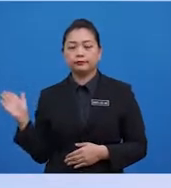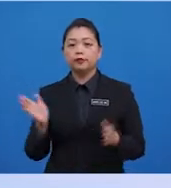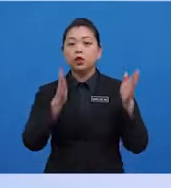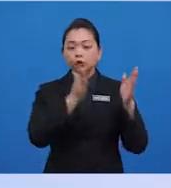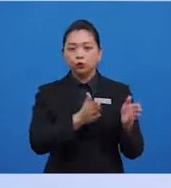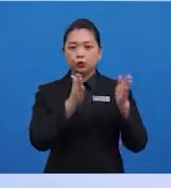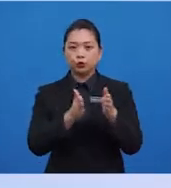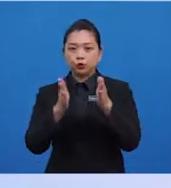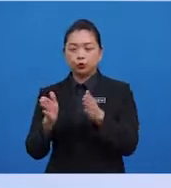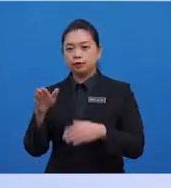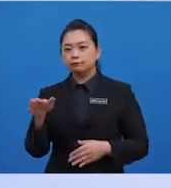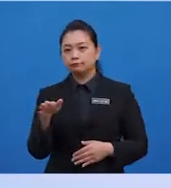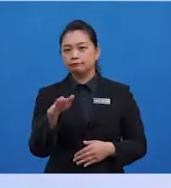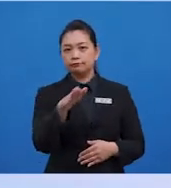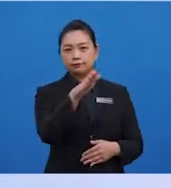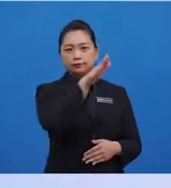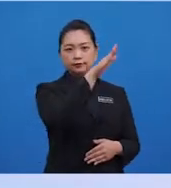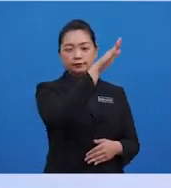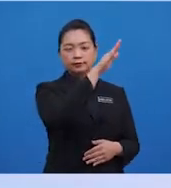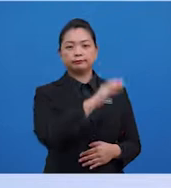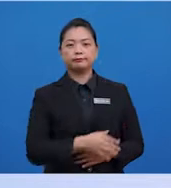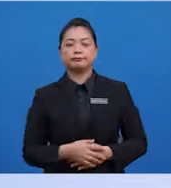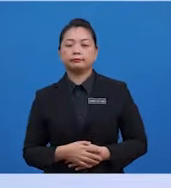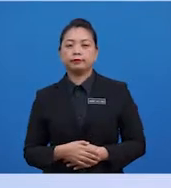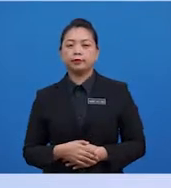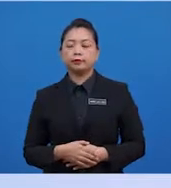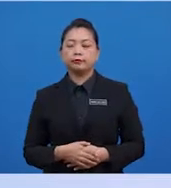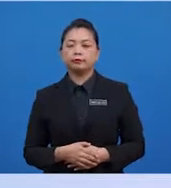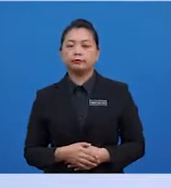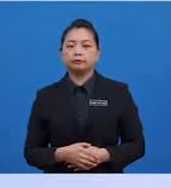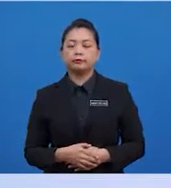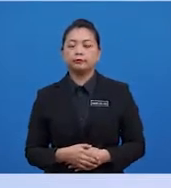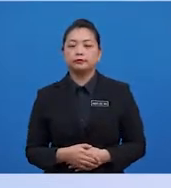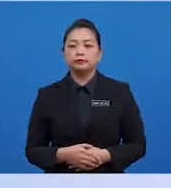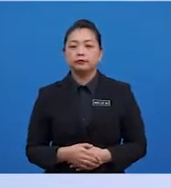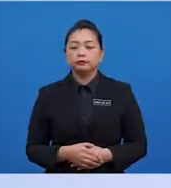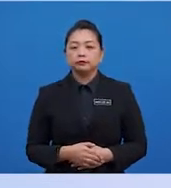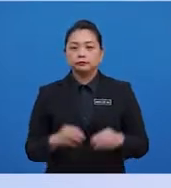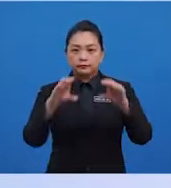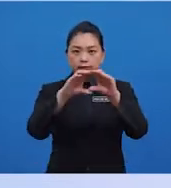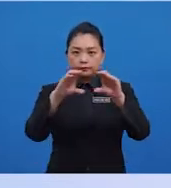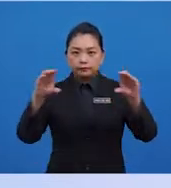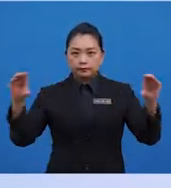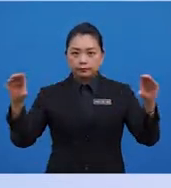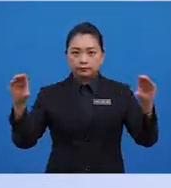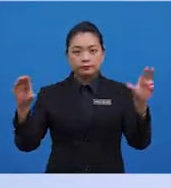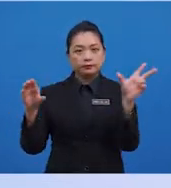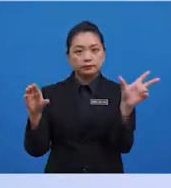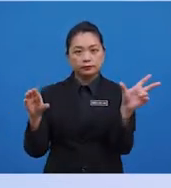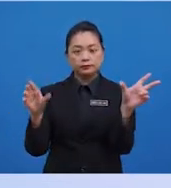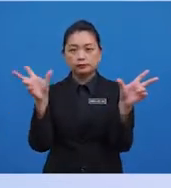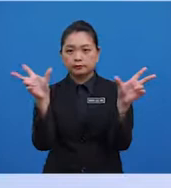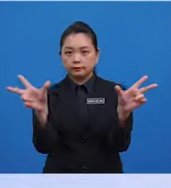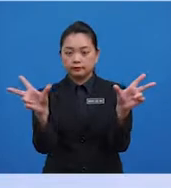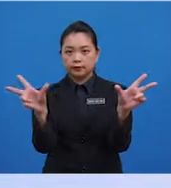susun data mengikut tertik. Buka tanda kurung dakap 2, 3, 5,